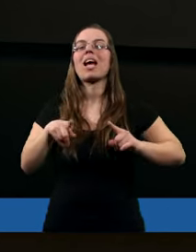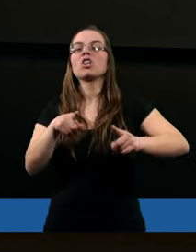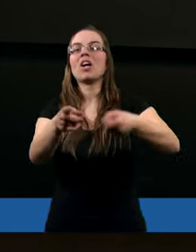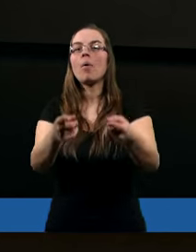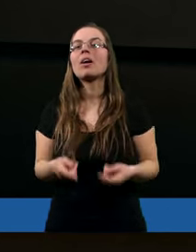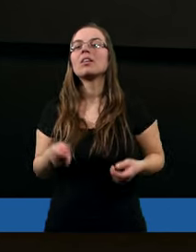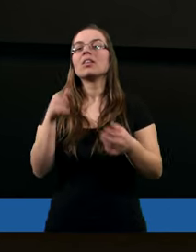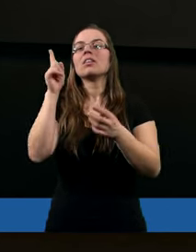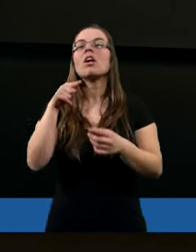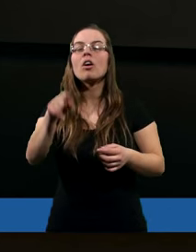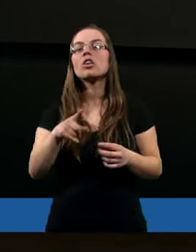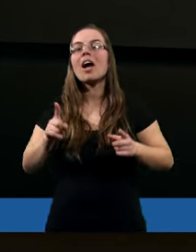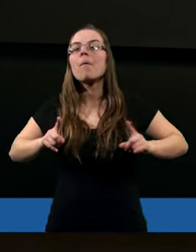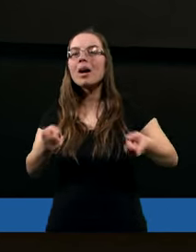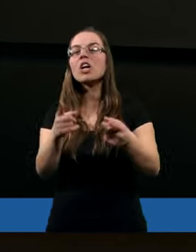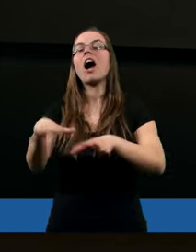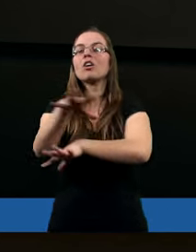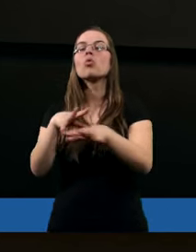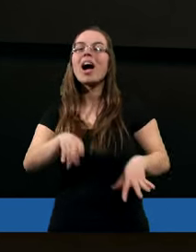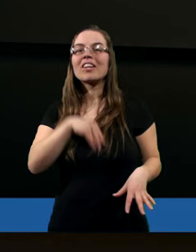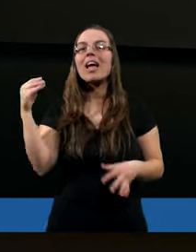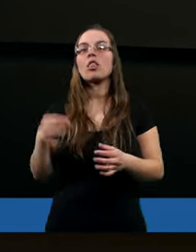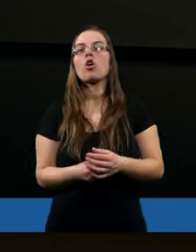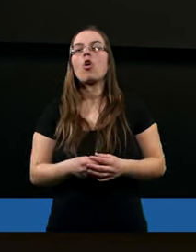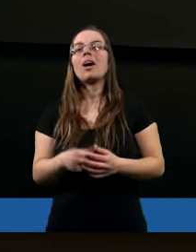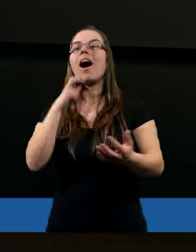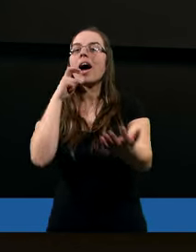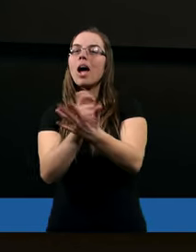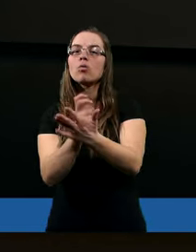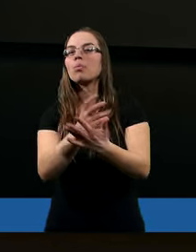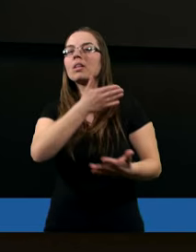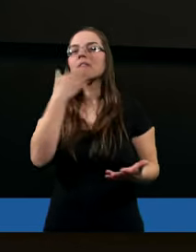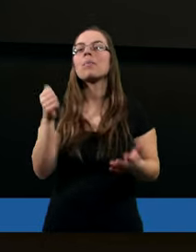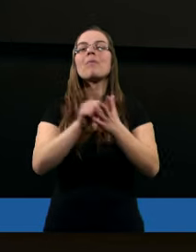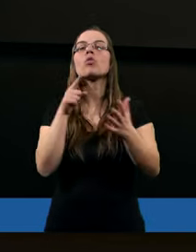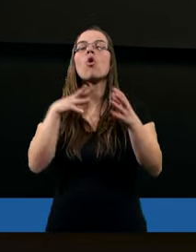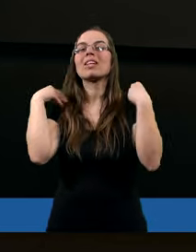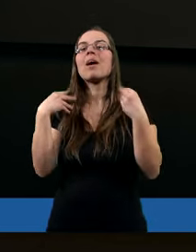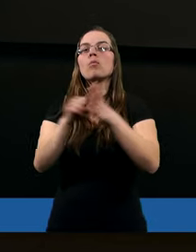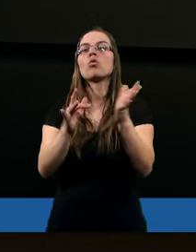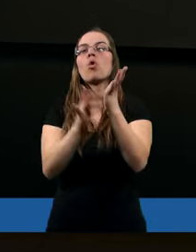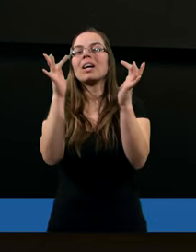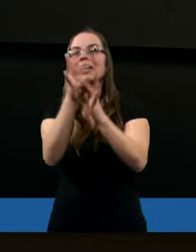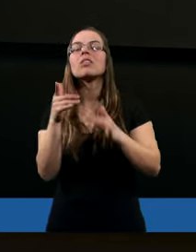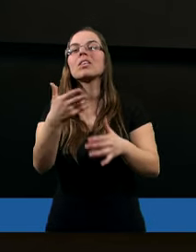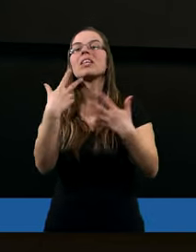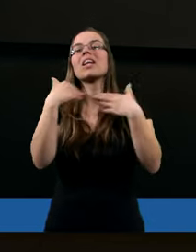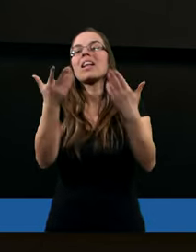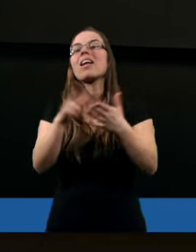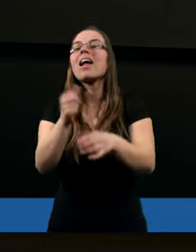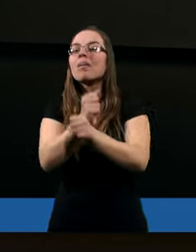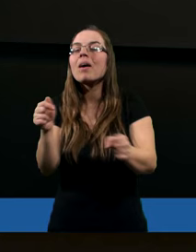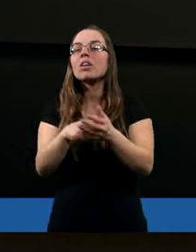z przestaniem działalności Ducha Świętego to automatycznie nie mamy dostępu do Chrystusa, który daje nam zbawienie.